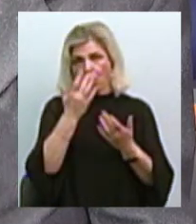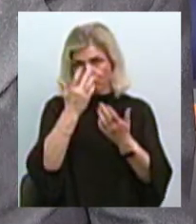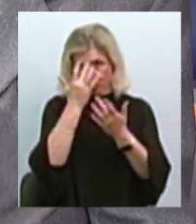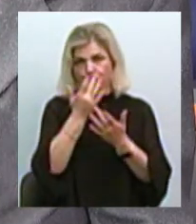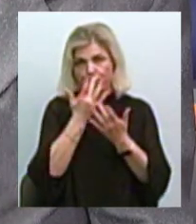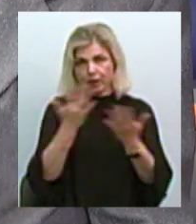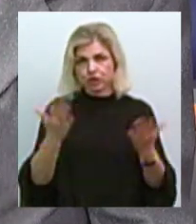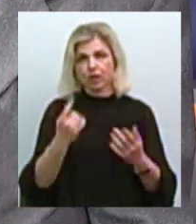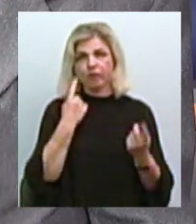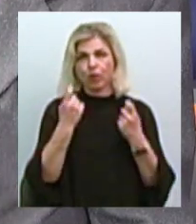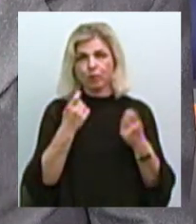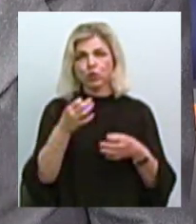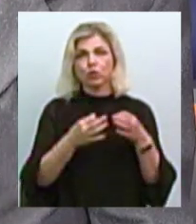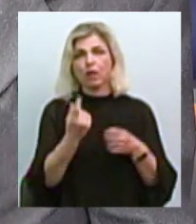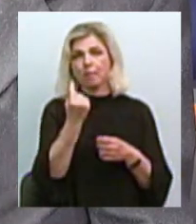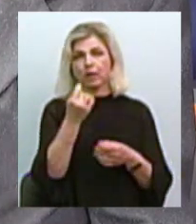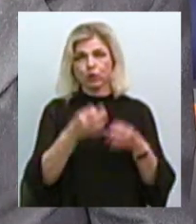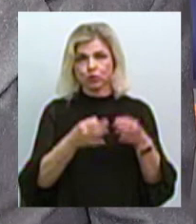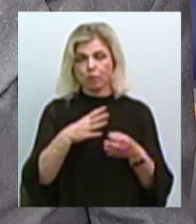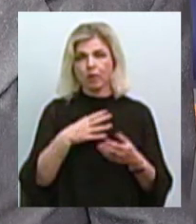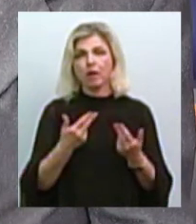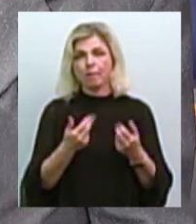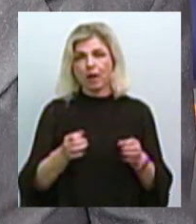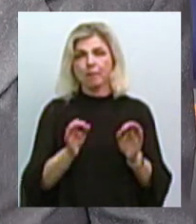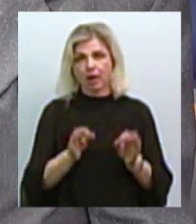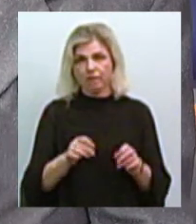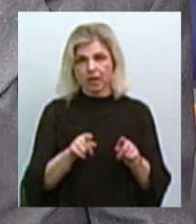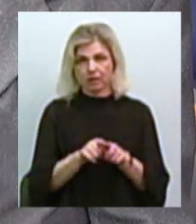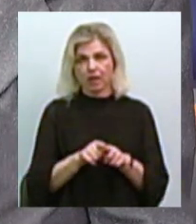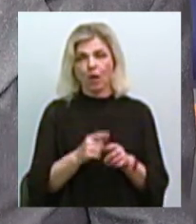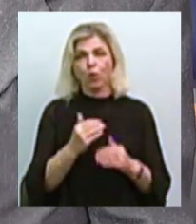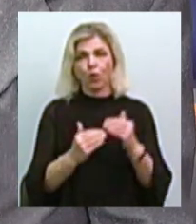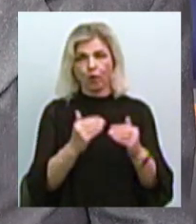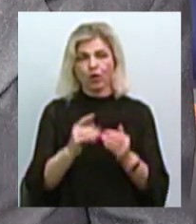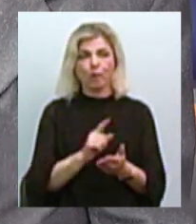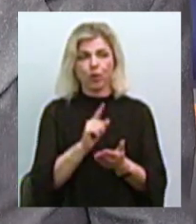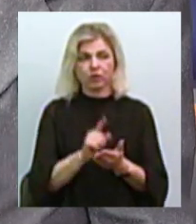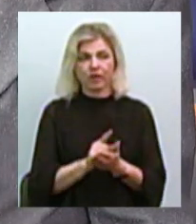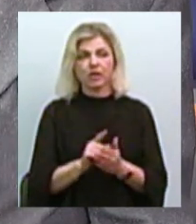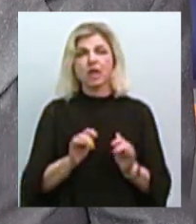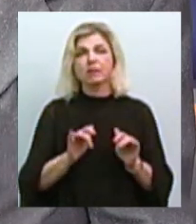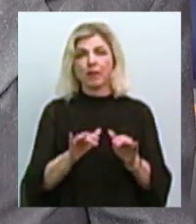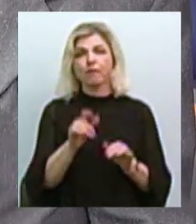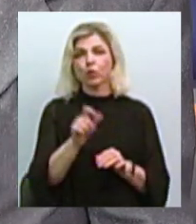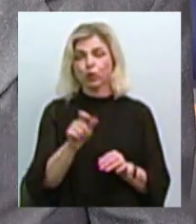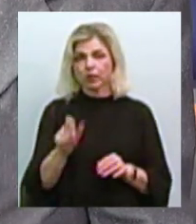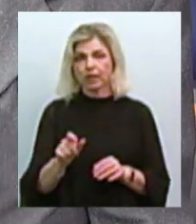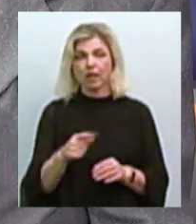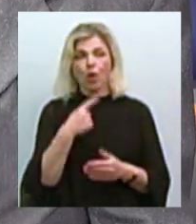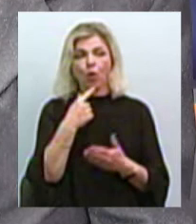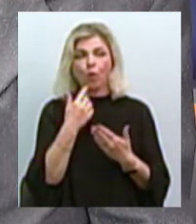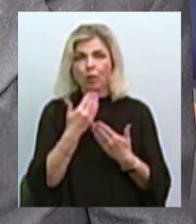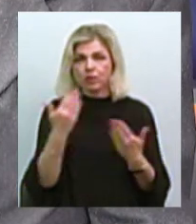Судами першої інстанції було підтверджено правильність таких кроків у повноваженого з прав людини. Ну, звісно, остаточну